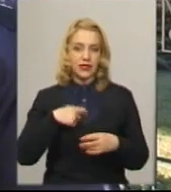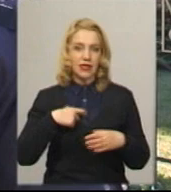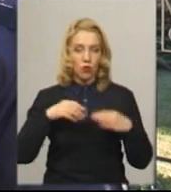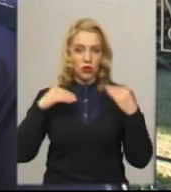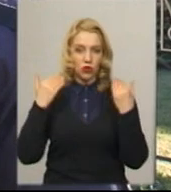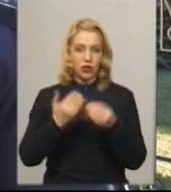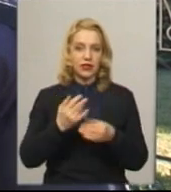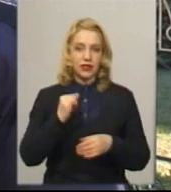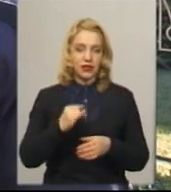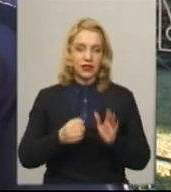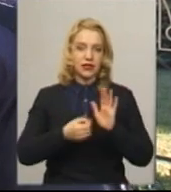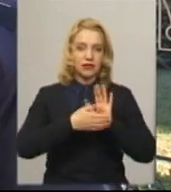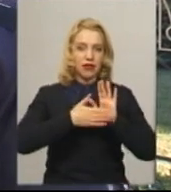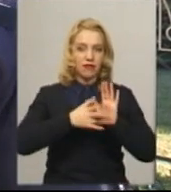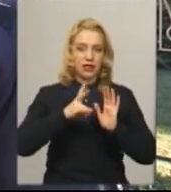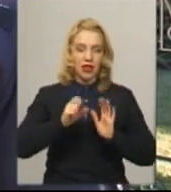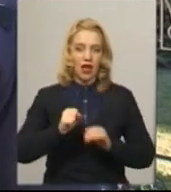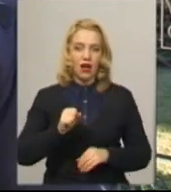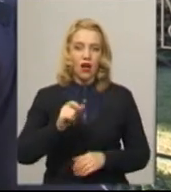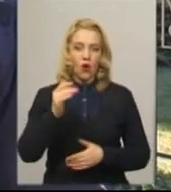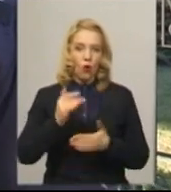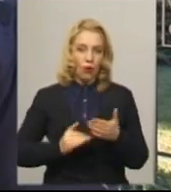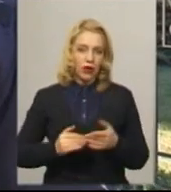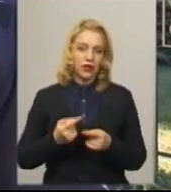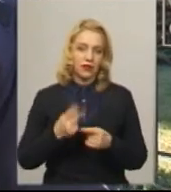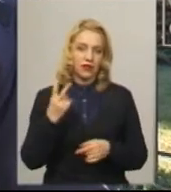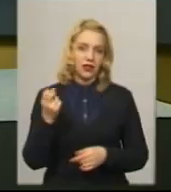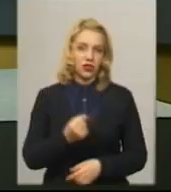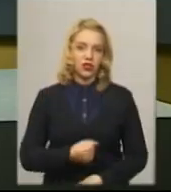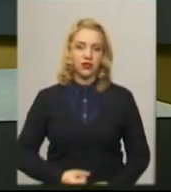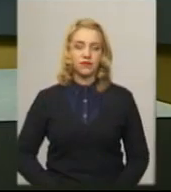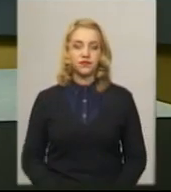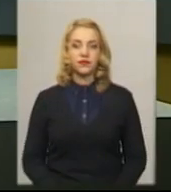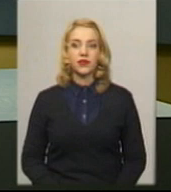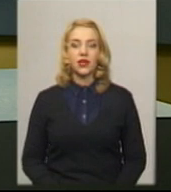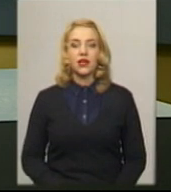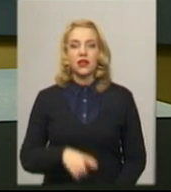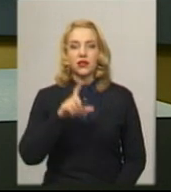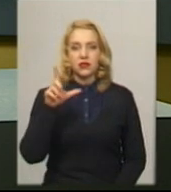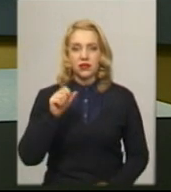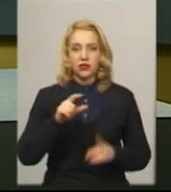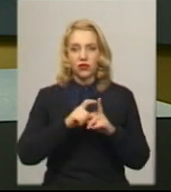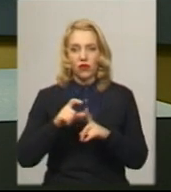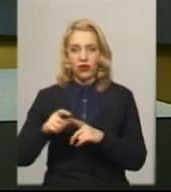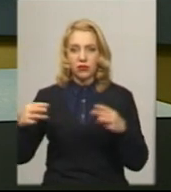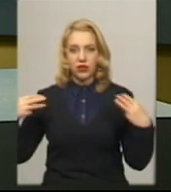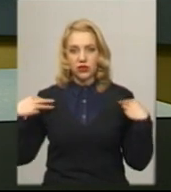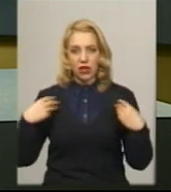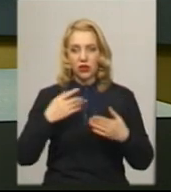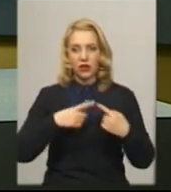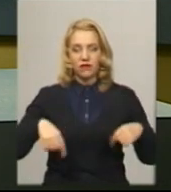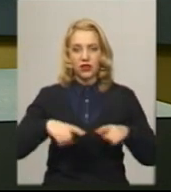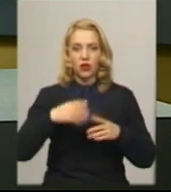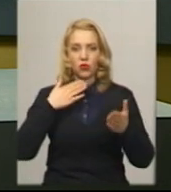так само ставиться на відповідний облік протягом цих двох тижнів. За словами начальниці відділу комунікації